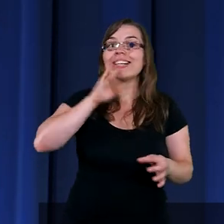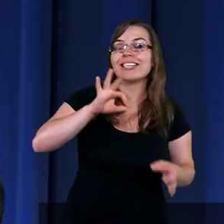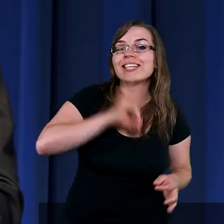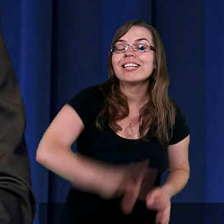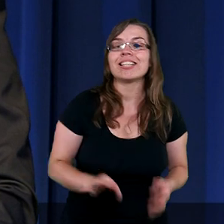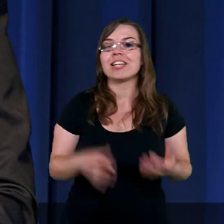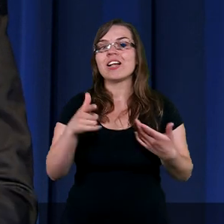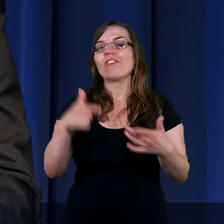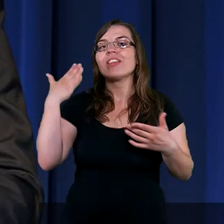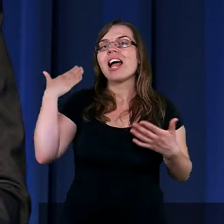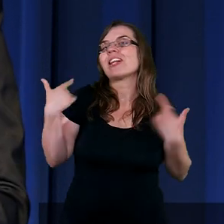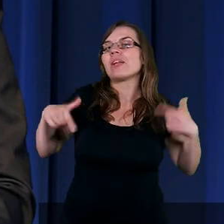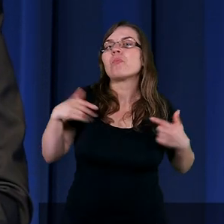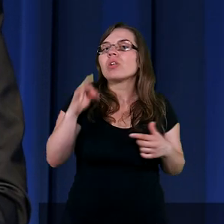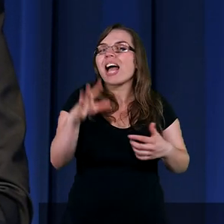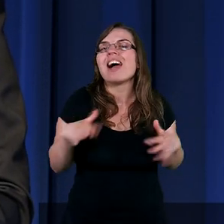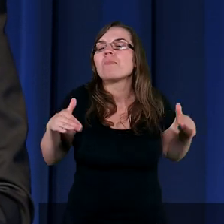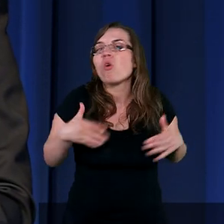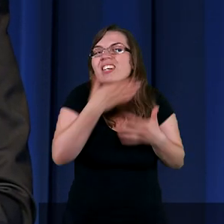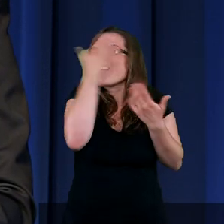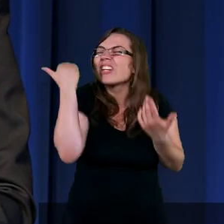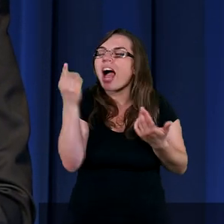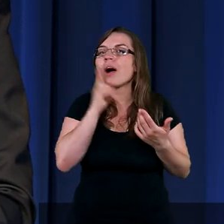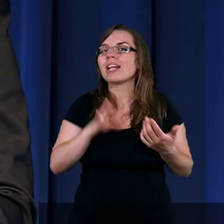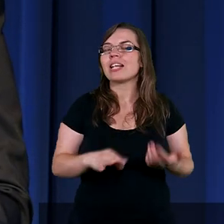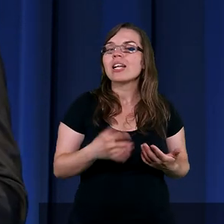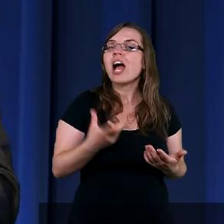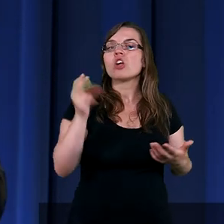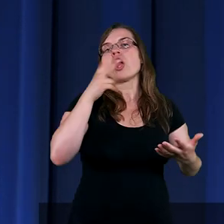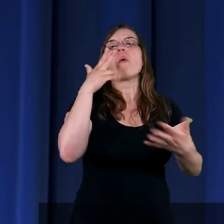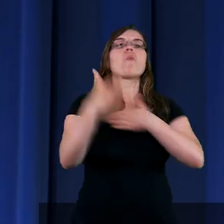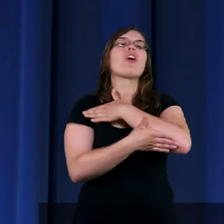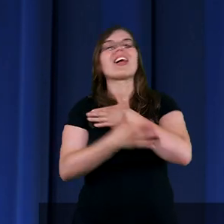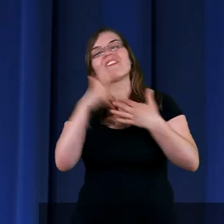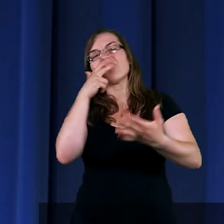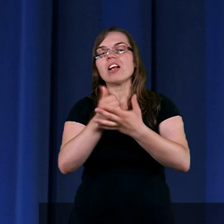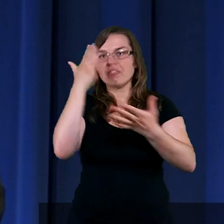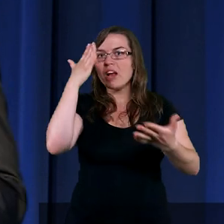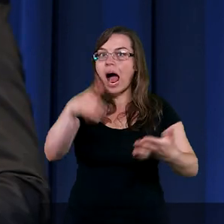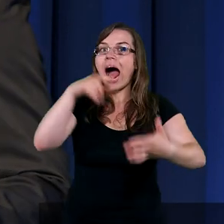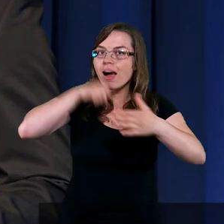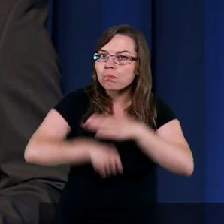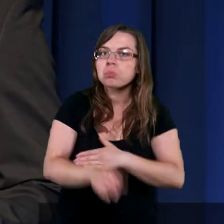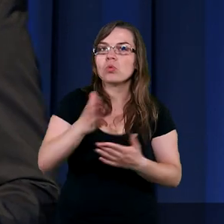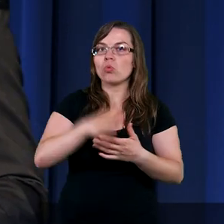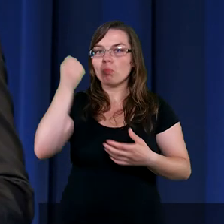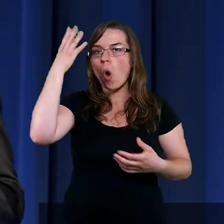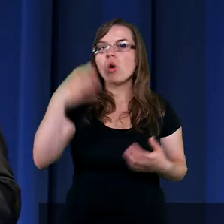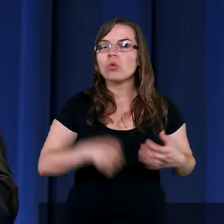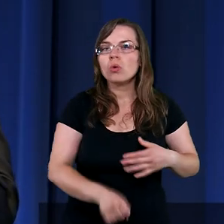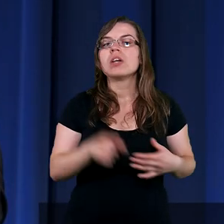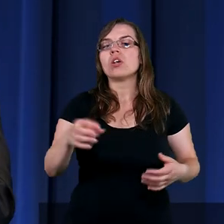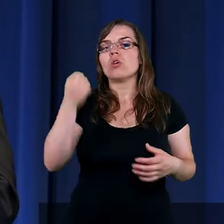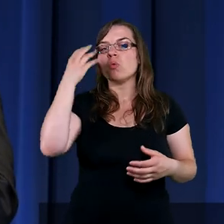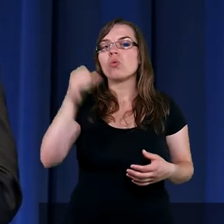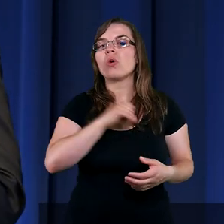widocznie nie było wtedy jeszcze takich możliwości, żeby to stwierdzić. Ale kiedy Mojżesz się urodził, urodził